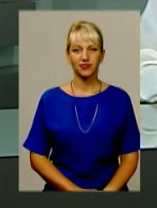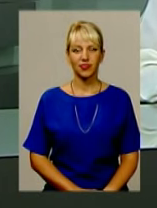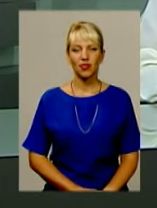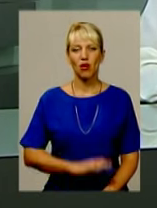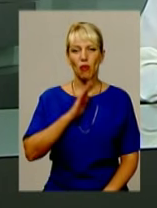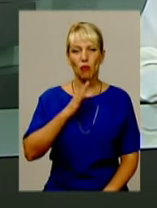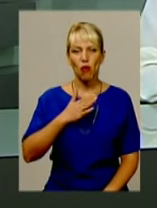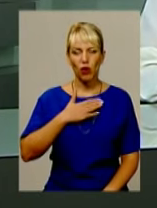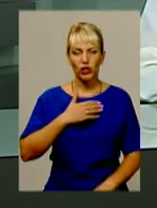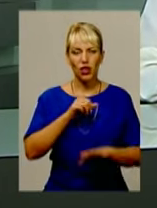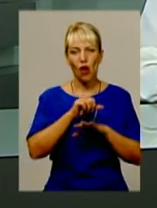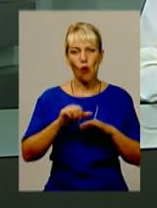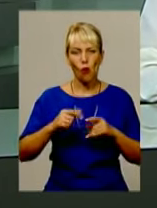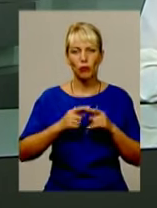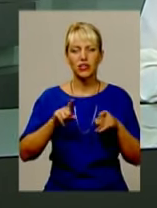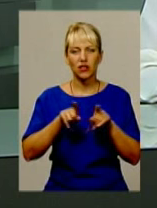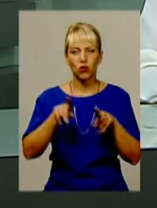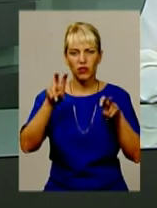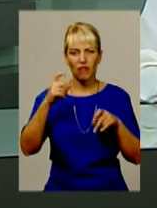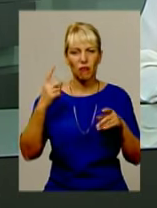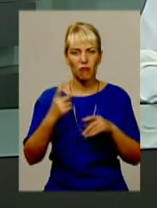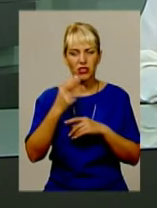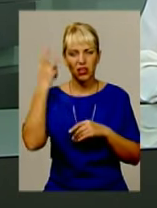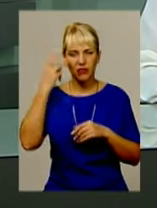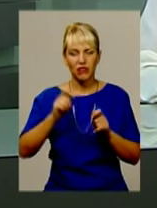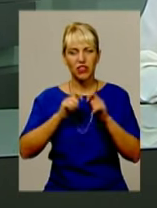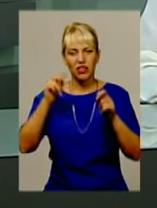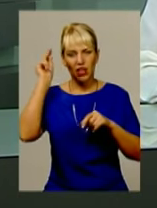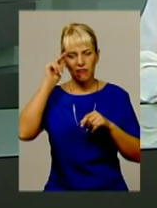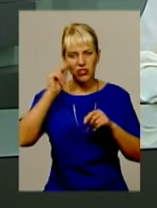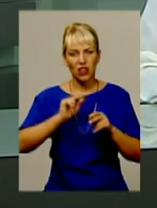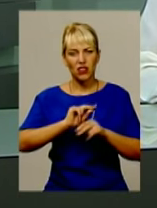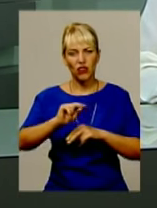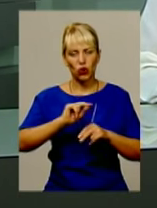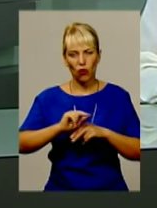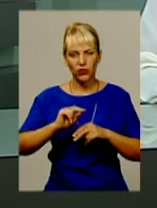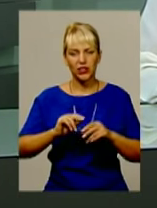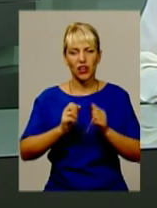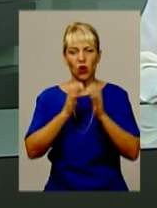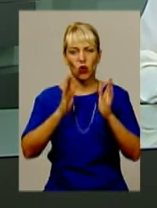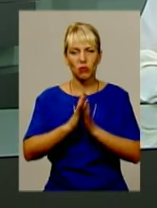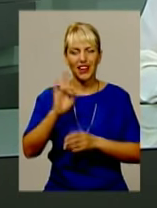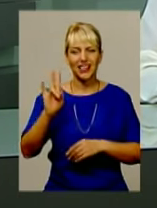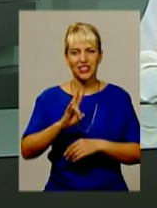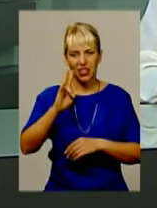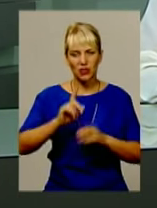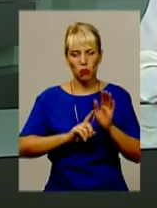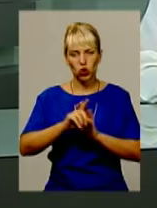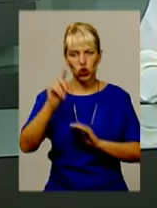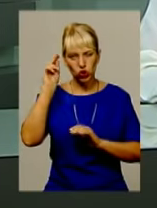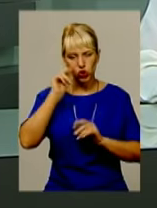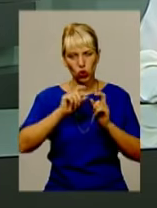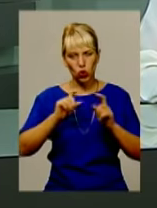Мої обрії. Із такою назвою першим на Хмельниччині відкрився навчально-виховний комплекс «Християнська початкова школа та центр